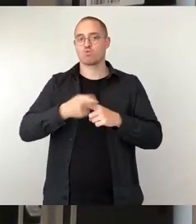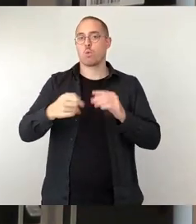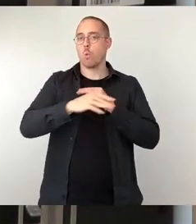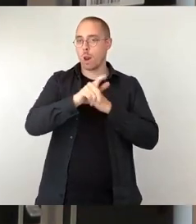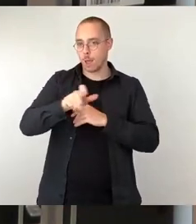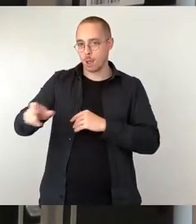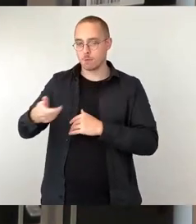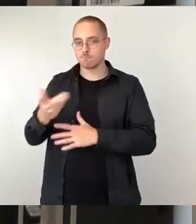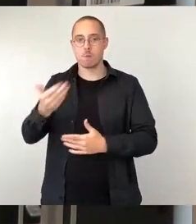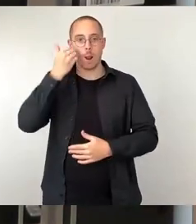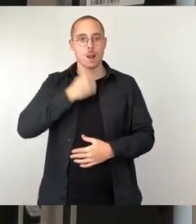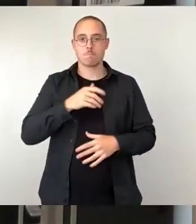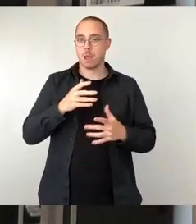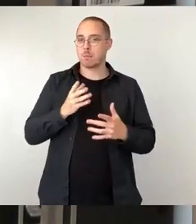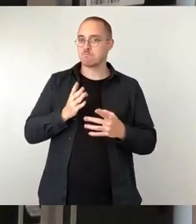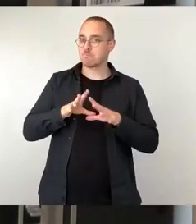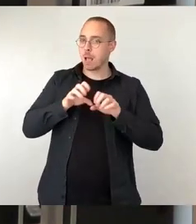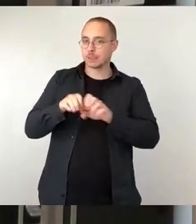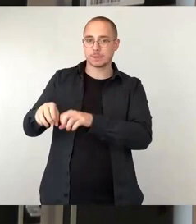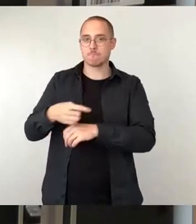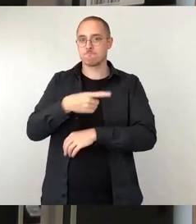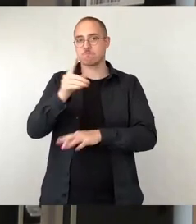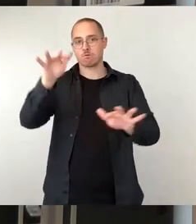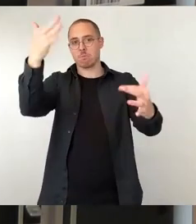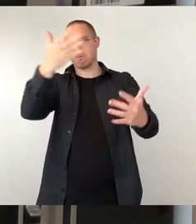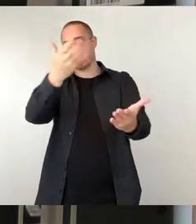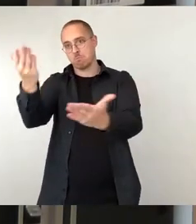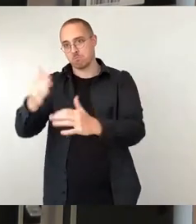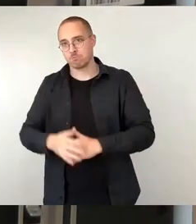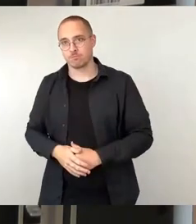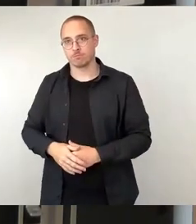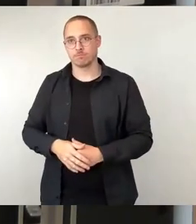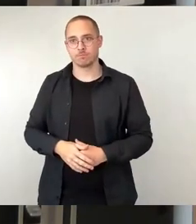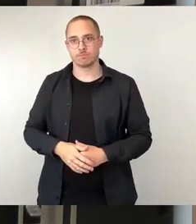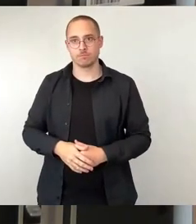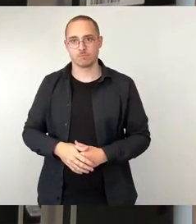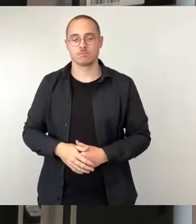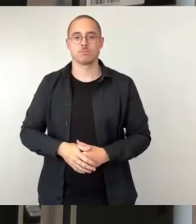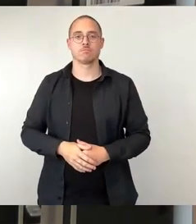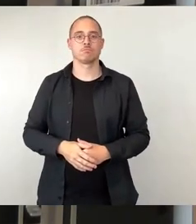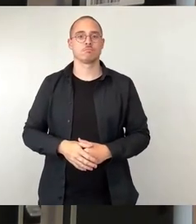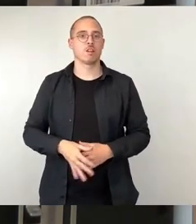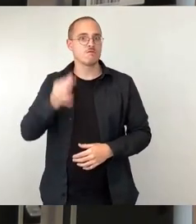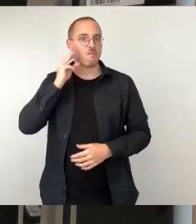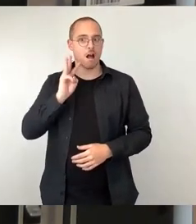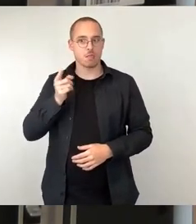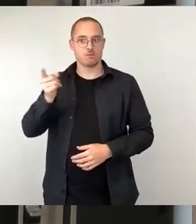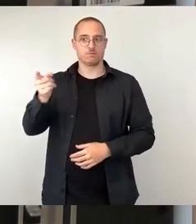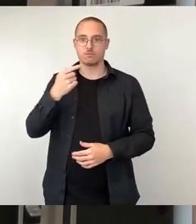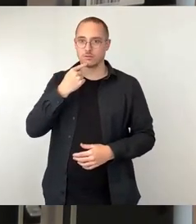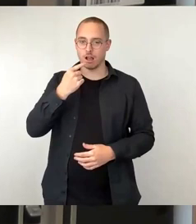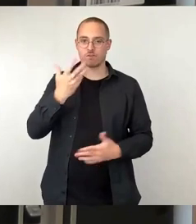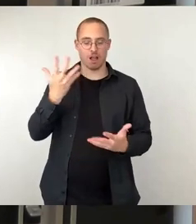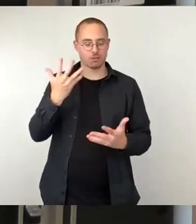Ja, Frau Walter, zunächst einmal, was Sie hier gerade gesagt haben, im Namen der AfD, ist erwartbar